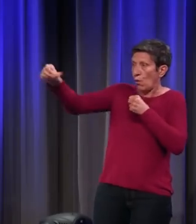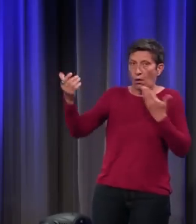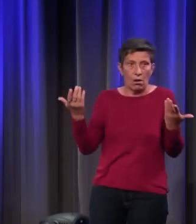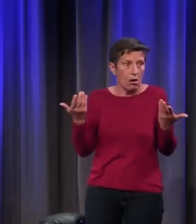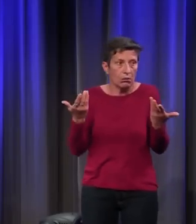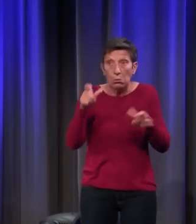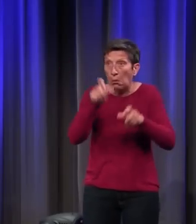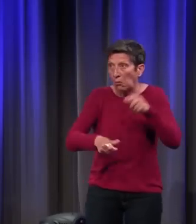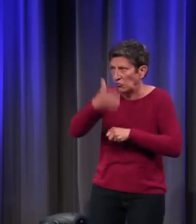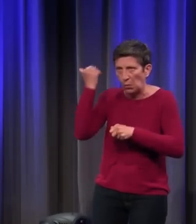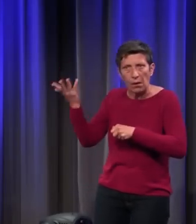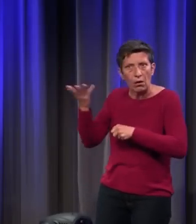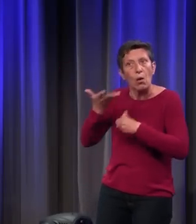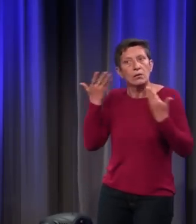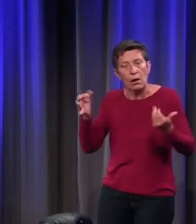très bien ce que c'est.